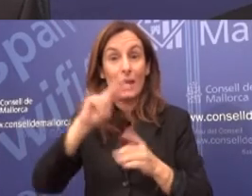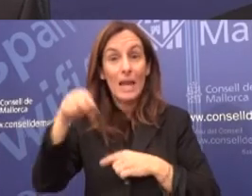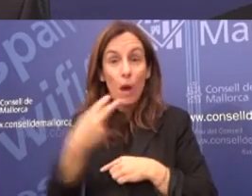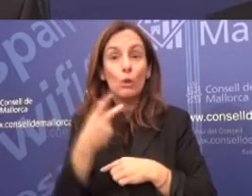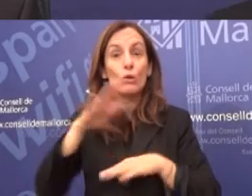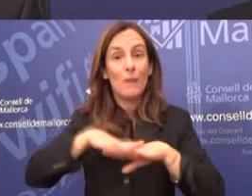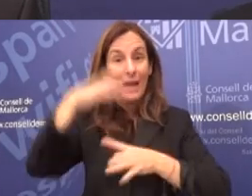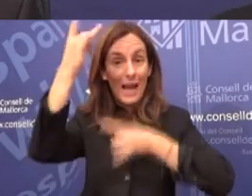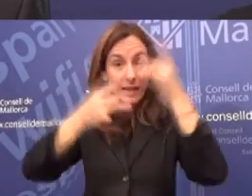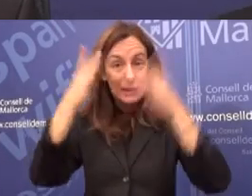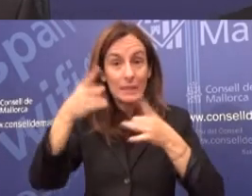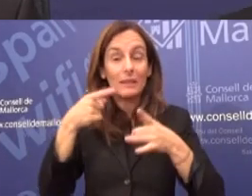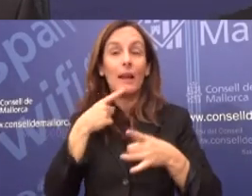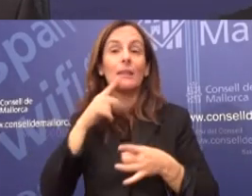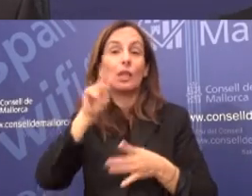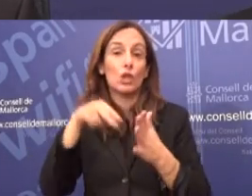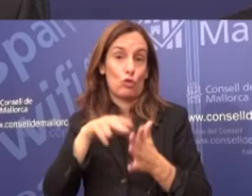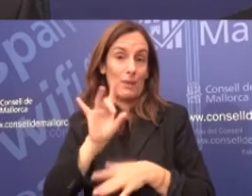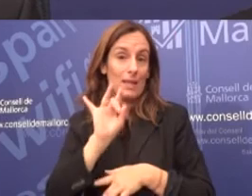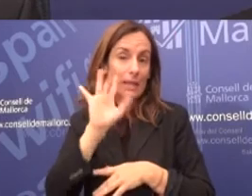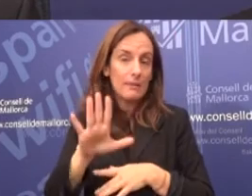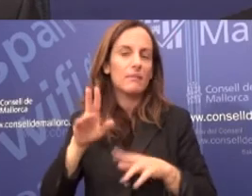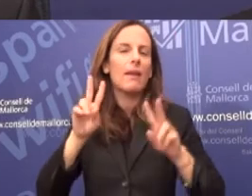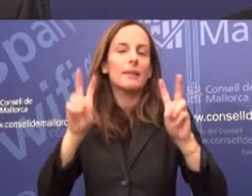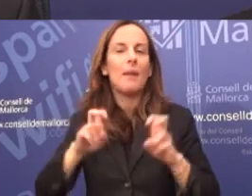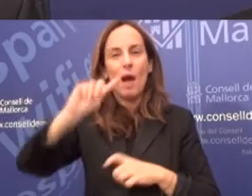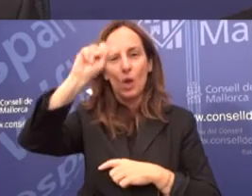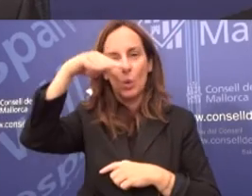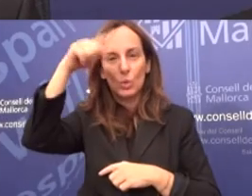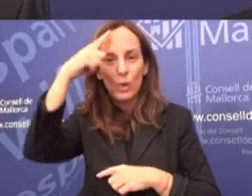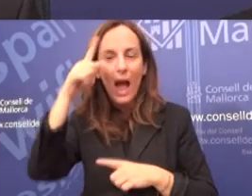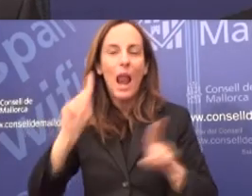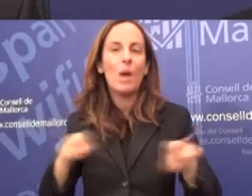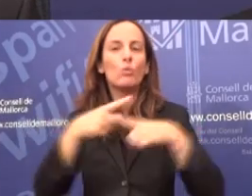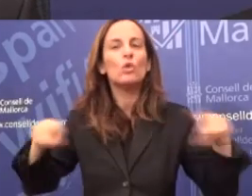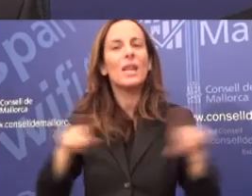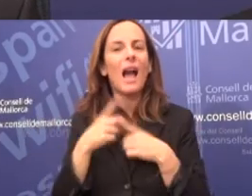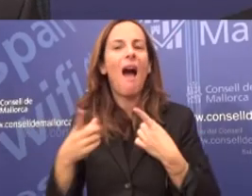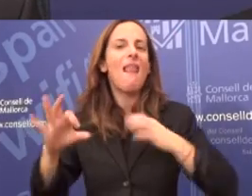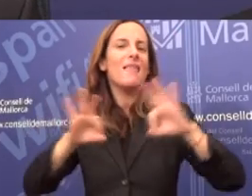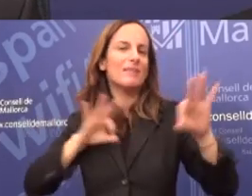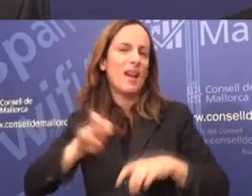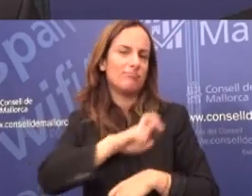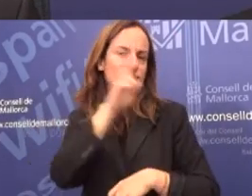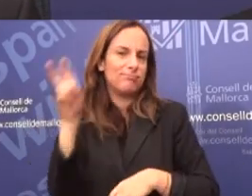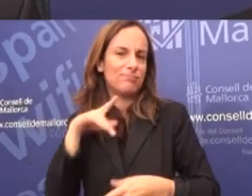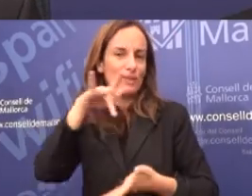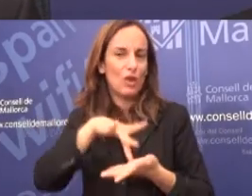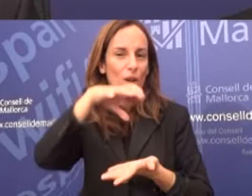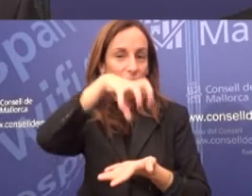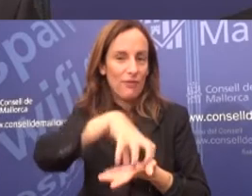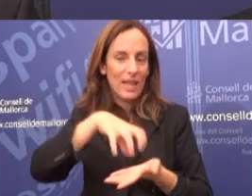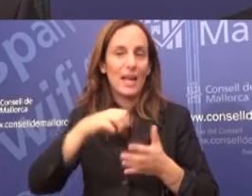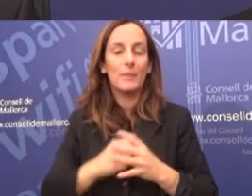Raixa i per això aquest de 8.000 euros per dur a terme activitats diverses per 2015, activitats de caire cultural, musical,